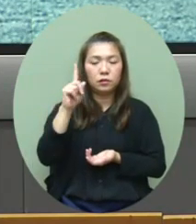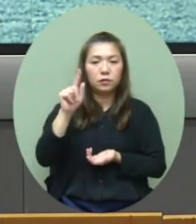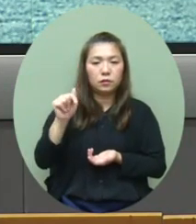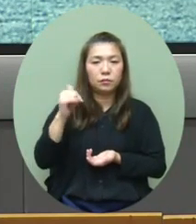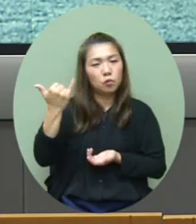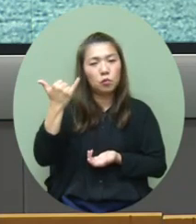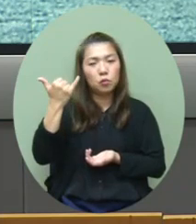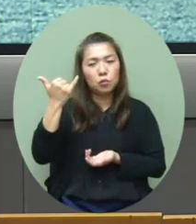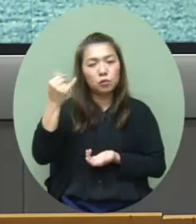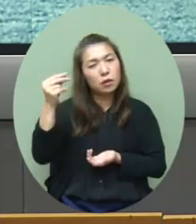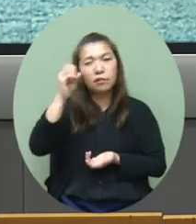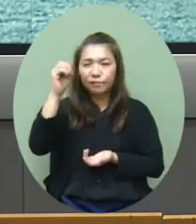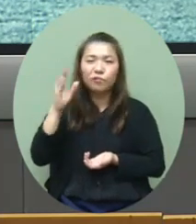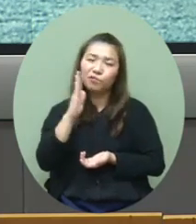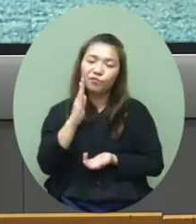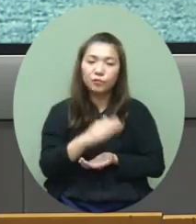67%